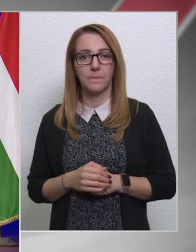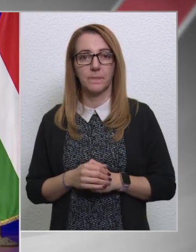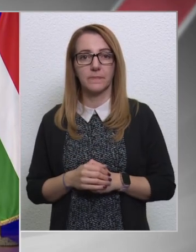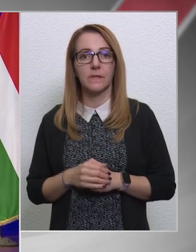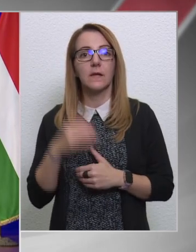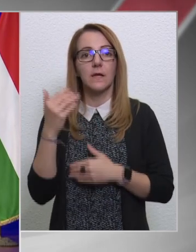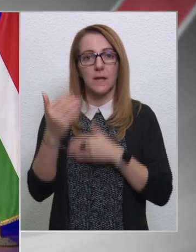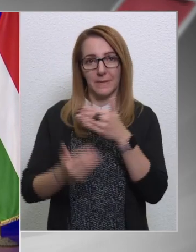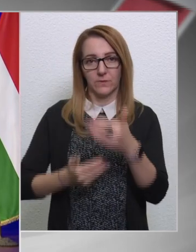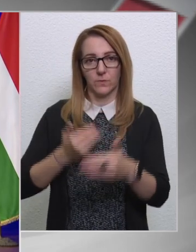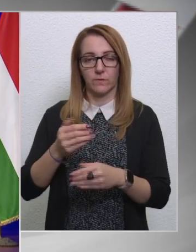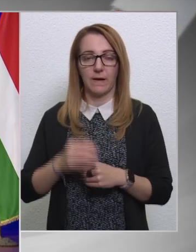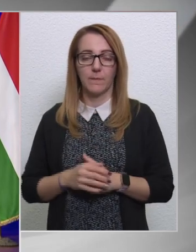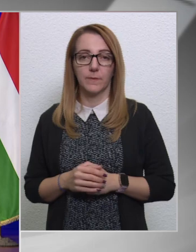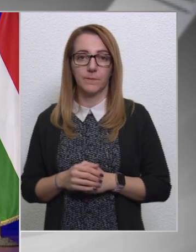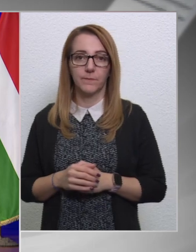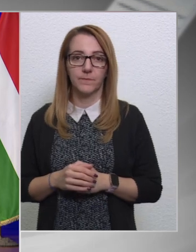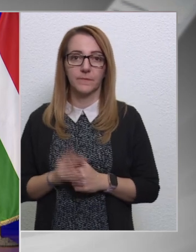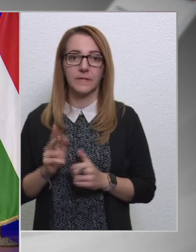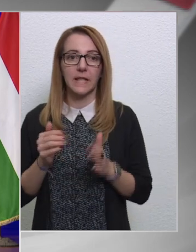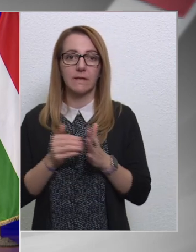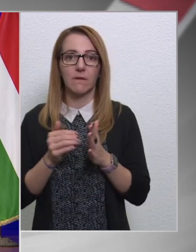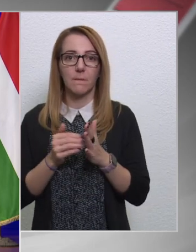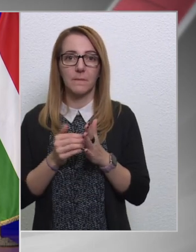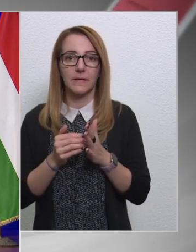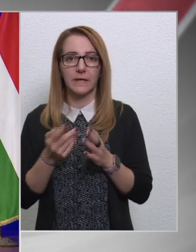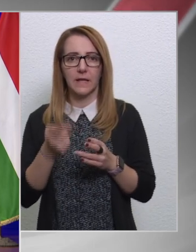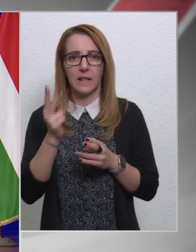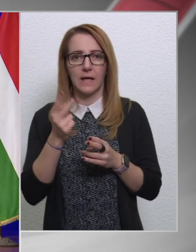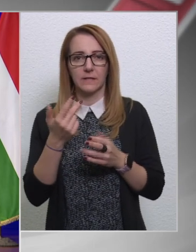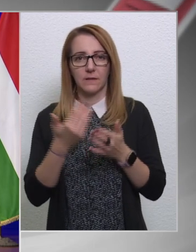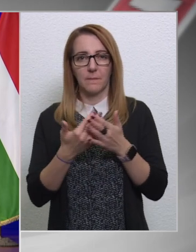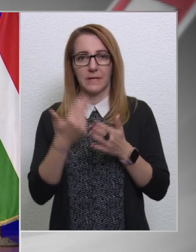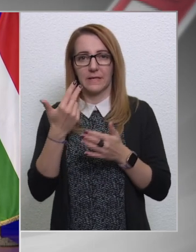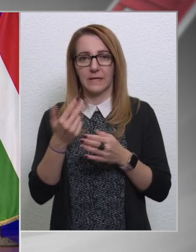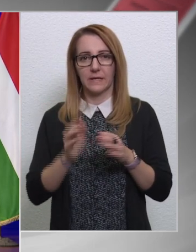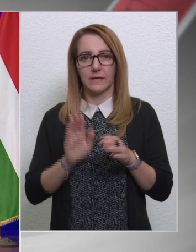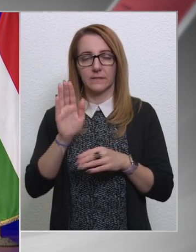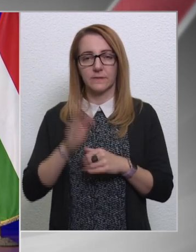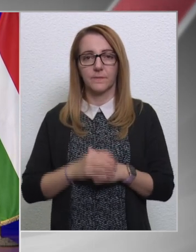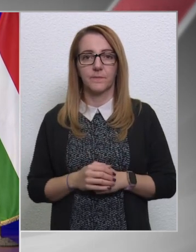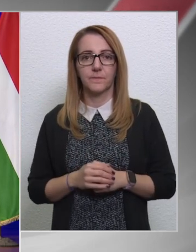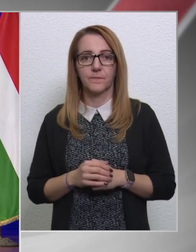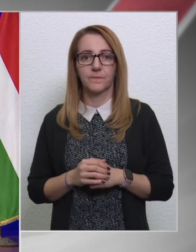úgyhogy menjünk tovább. Kinek van még? Én még láttam két euronyóz.